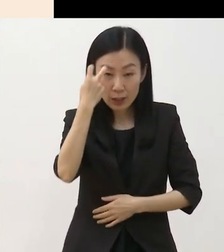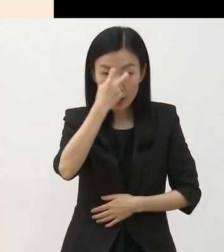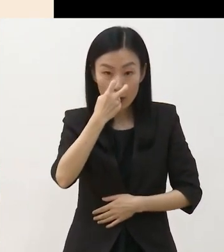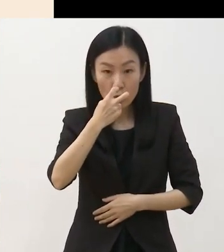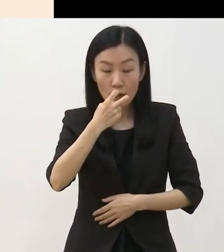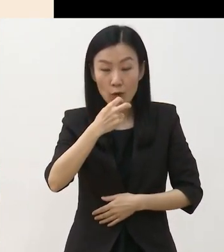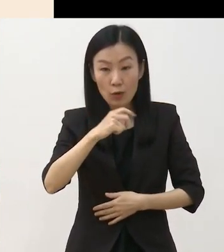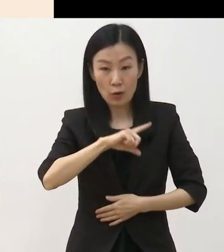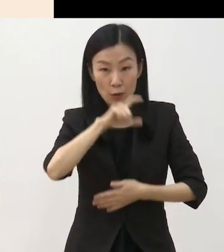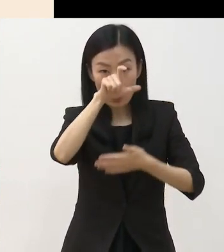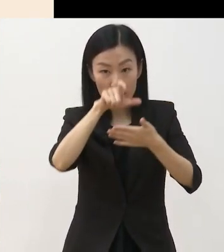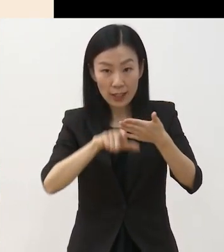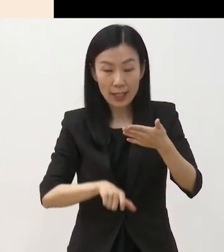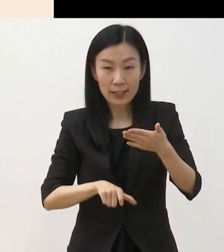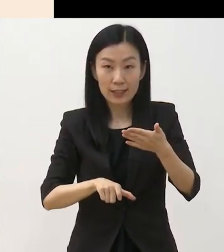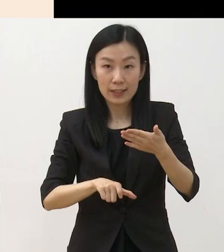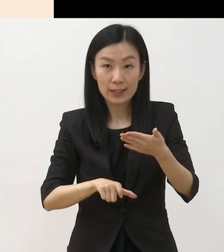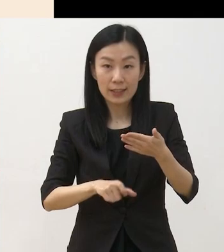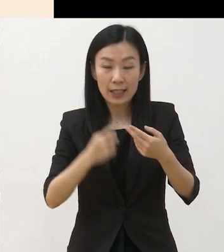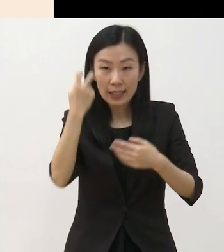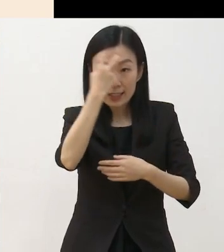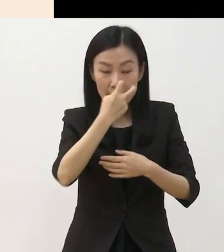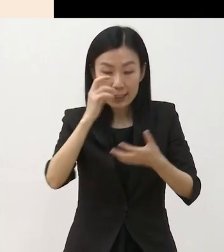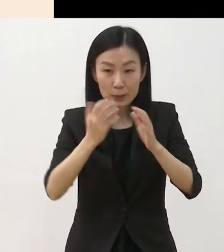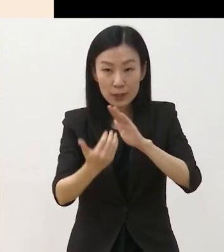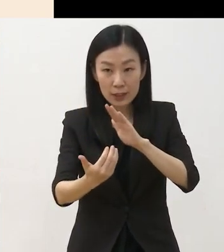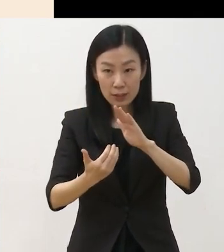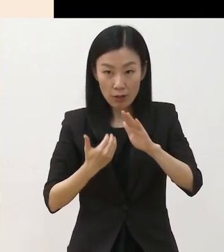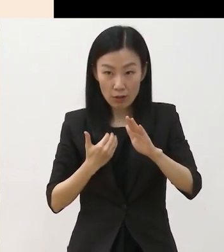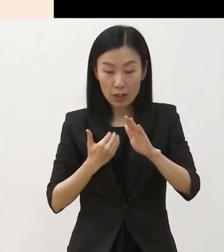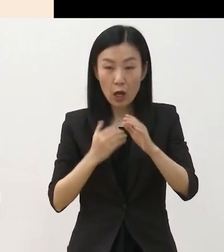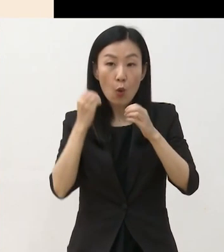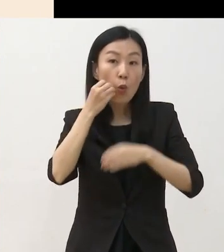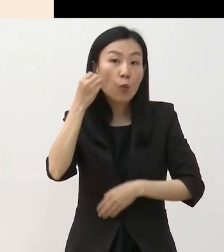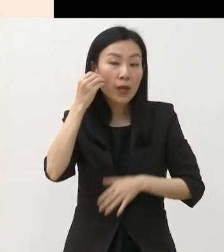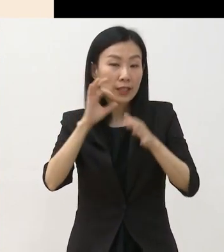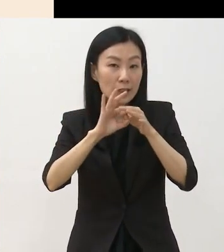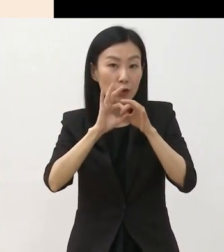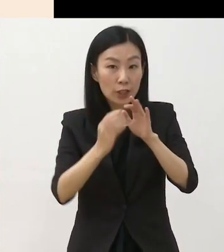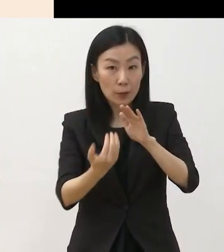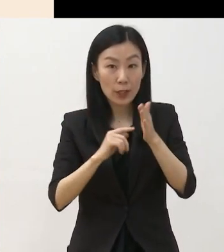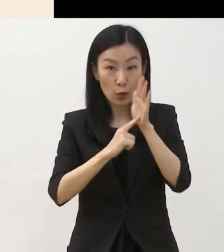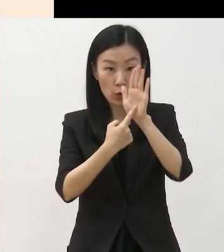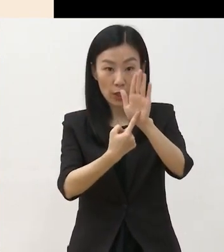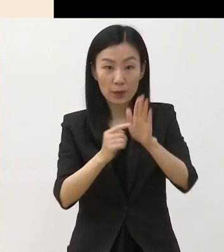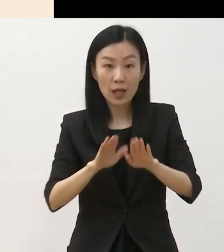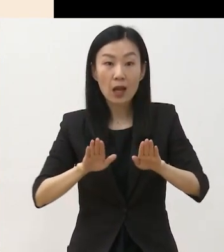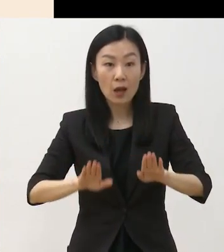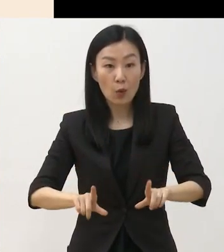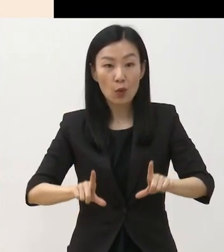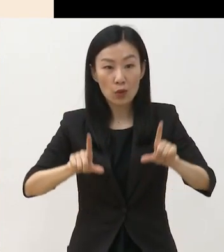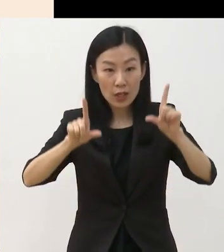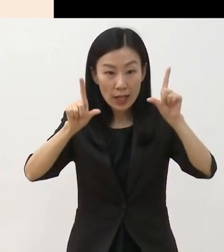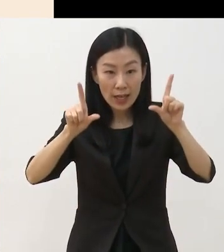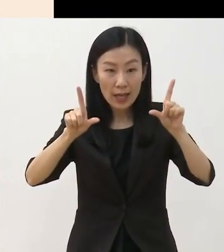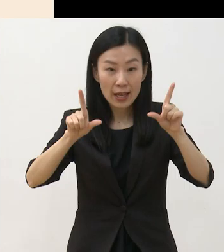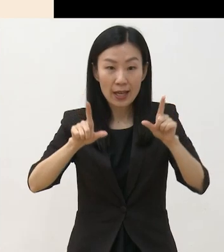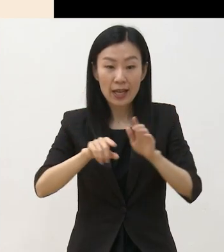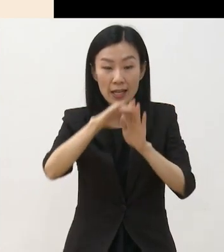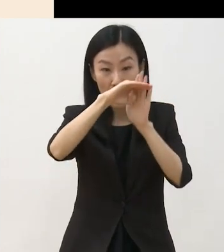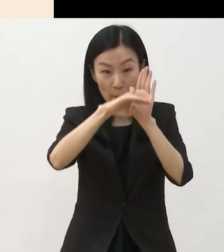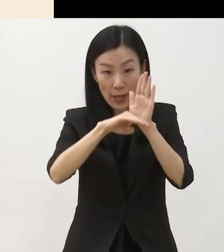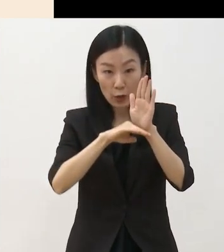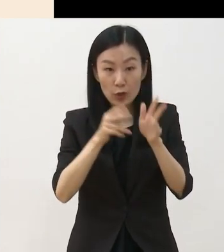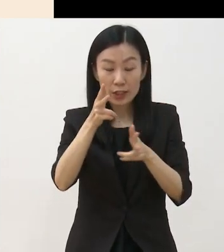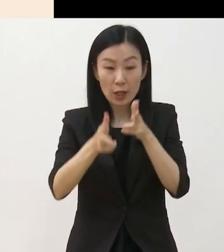심의전 홈페이지를 통해서 사전에 공개합니다 다음은 올해의 레파토리 사업입니다